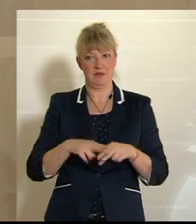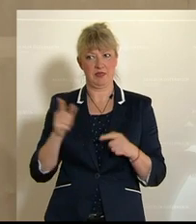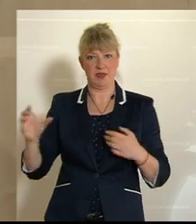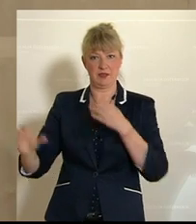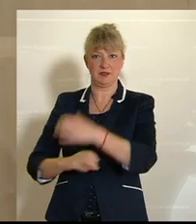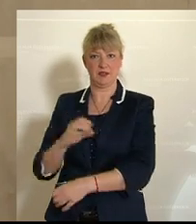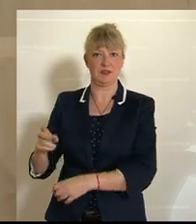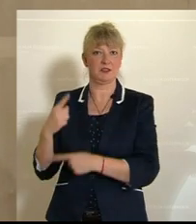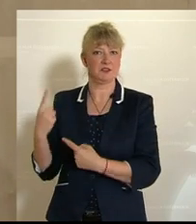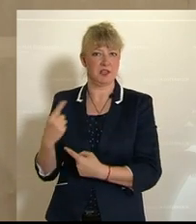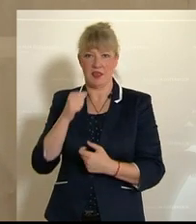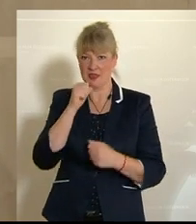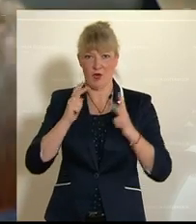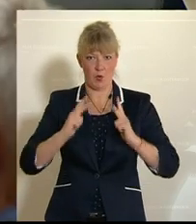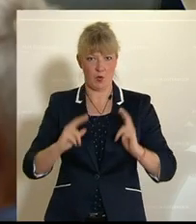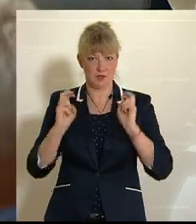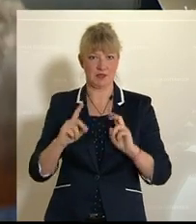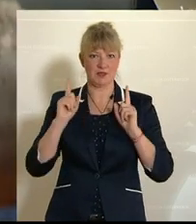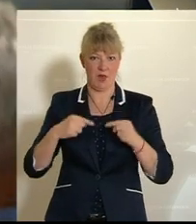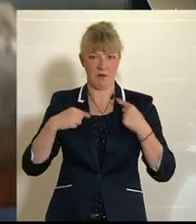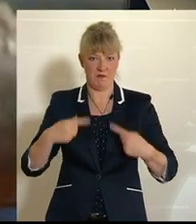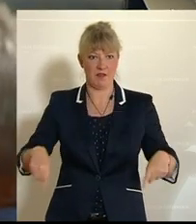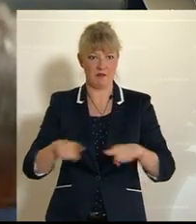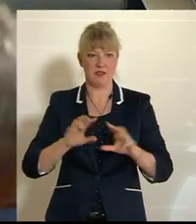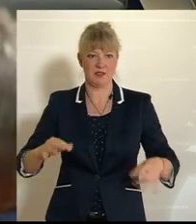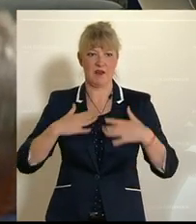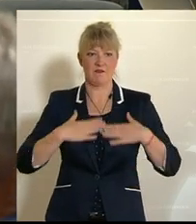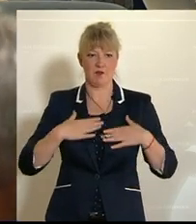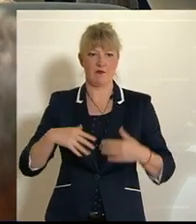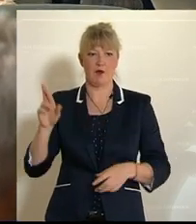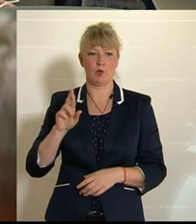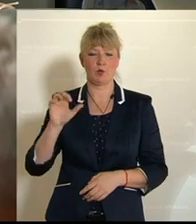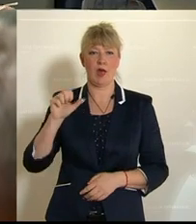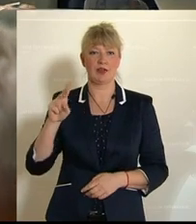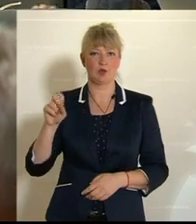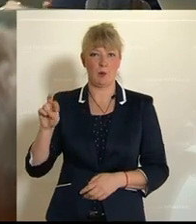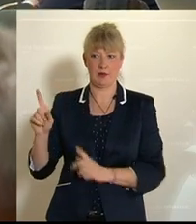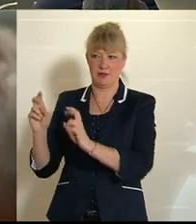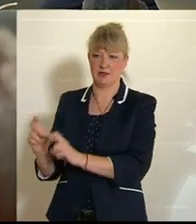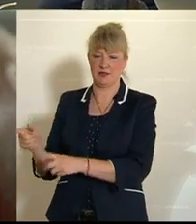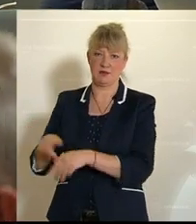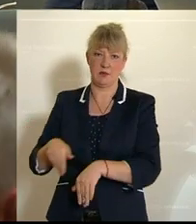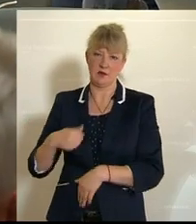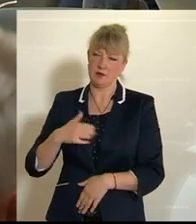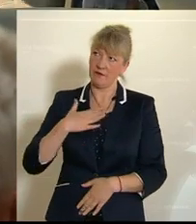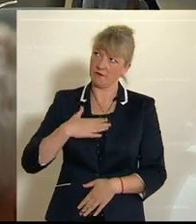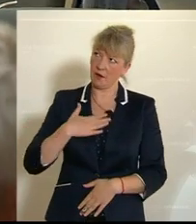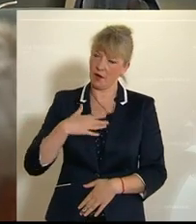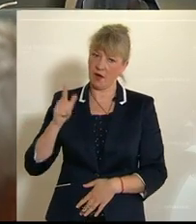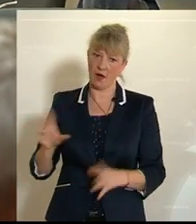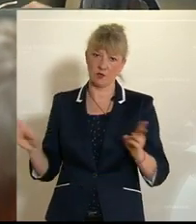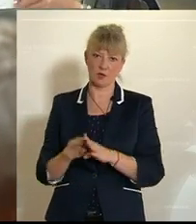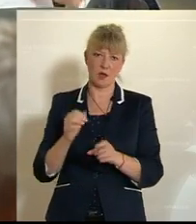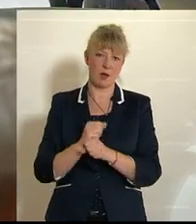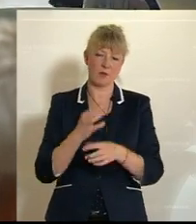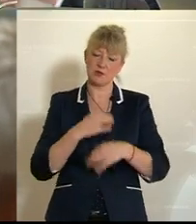würdest du nicht mehr so ruhig sein. Ich kann nur eines sagen, wir alle sind hier sehr froh, dass Rudolf Anschober hier sitzt als Minister. Das freut mich sehr, denn die Zusammenarbeit mit